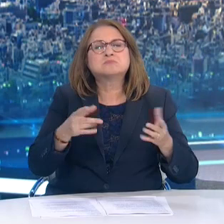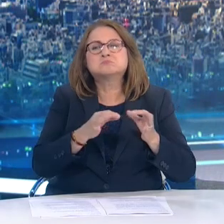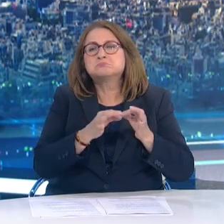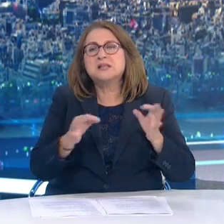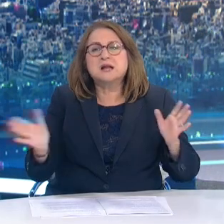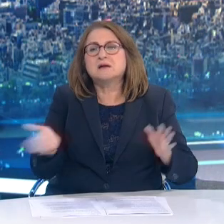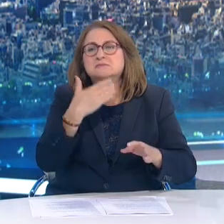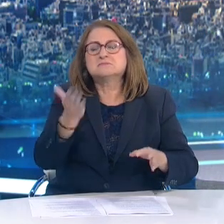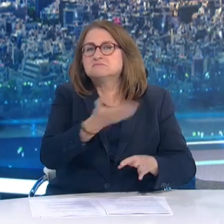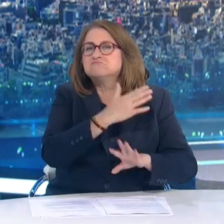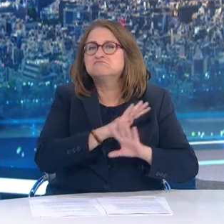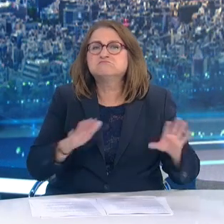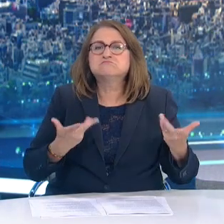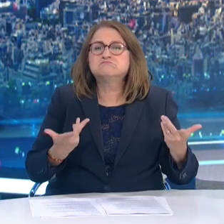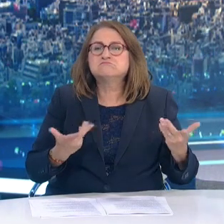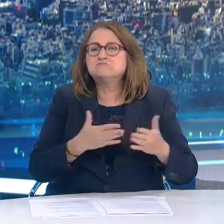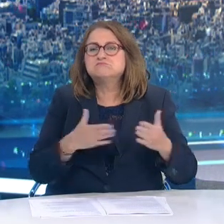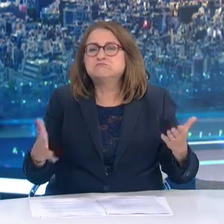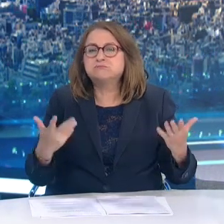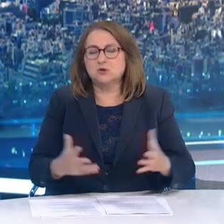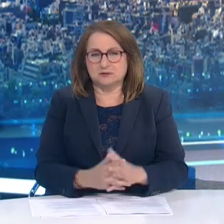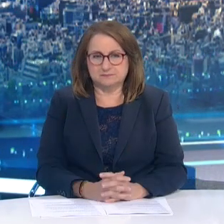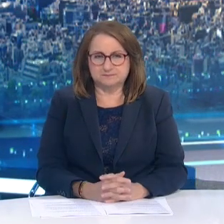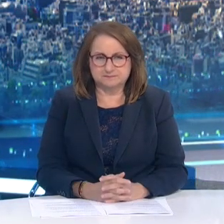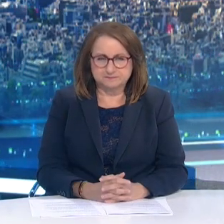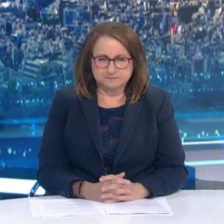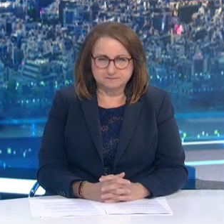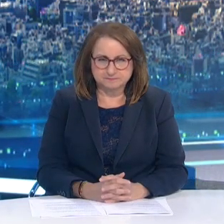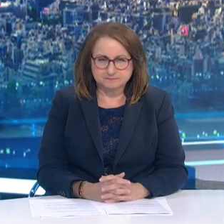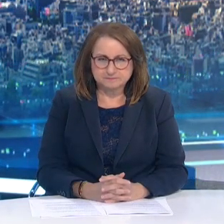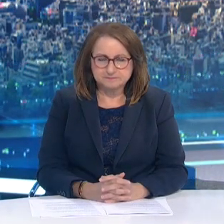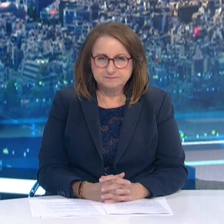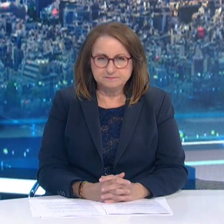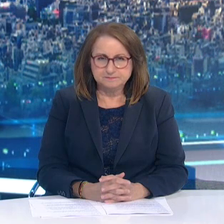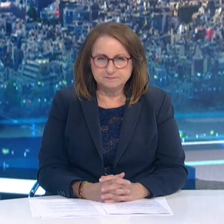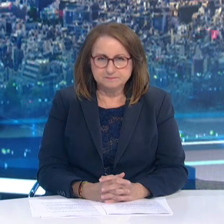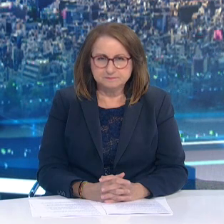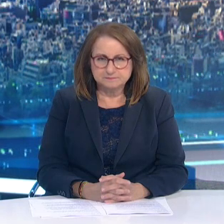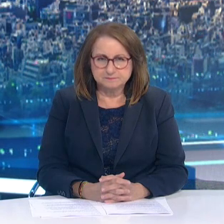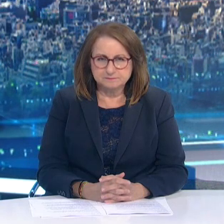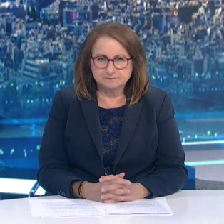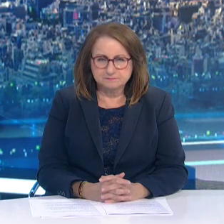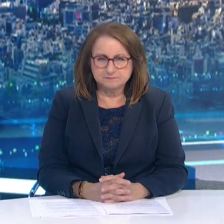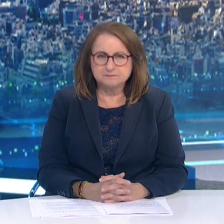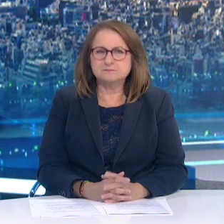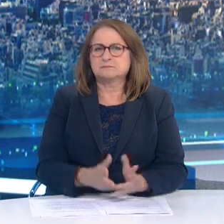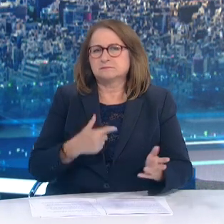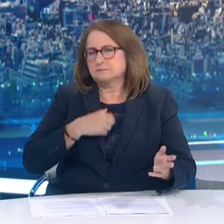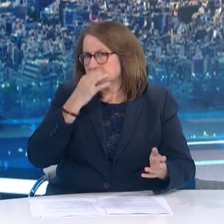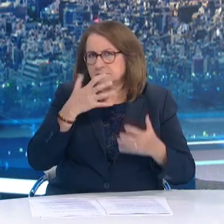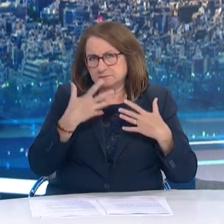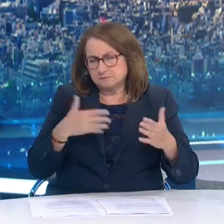συσχετίζεται με το τείχος ανοσίας Ευχαριστώ κύριε Χαρδαστήχης Νομίζω ότι τα μέτρα που χωρούν τους εμβολιασμένους